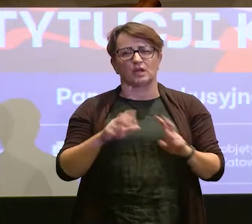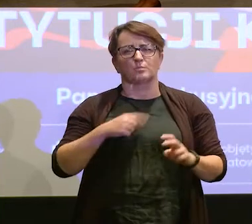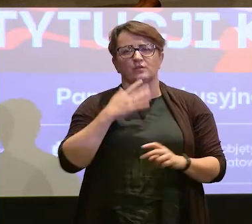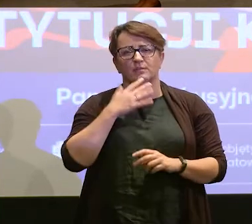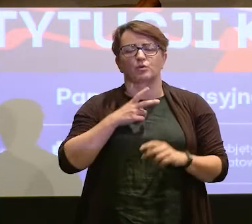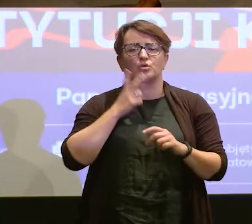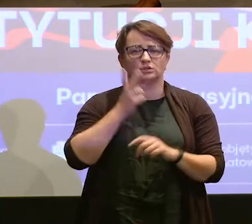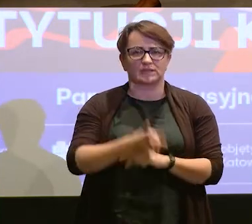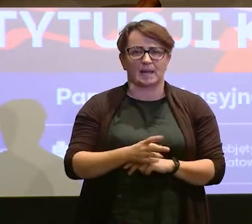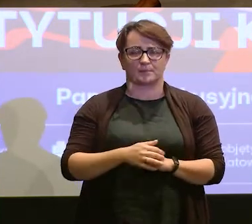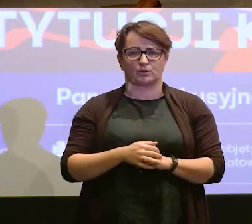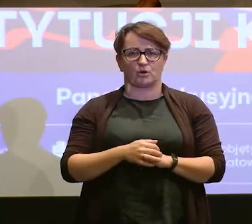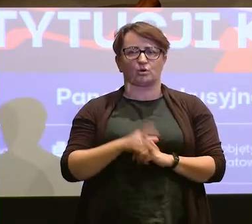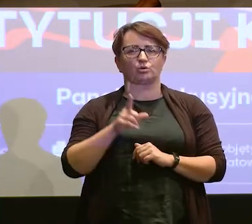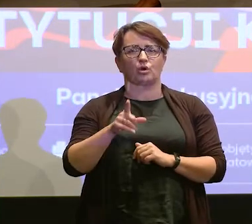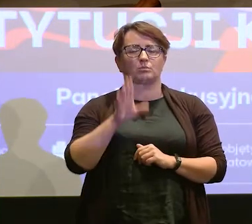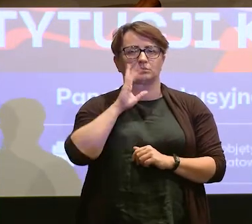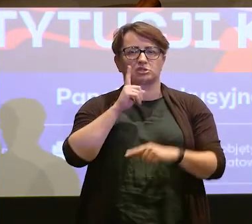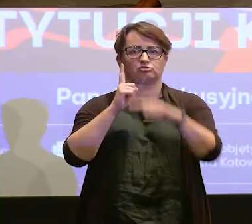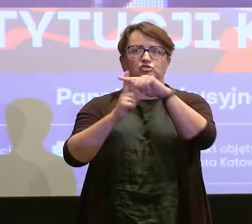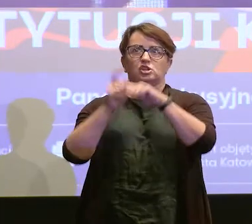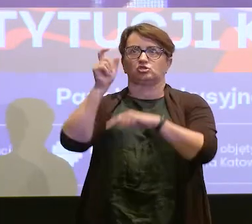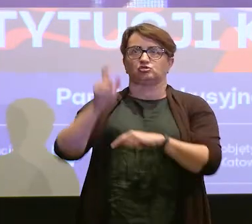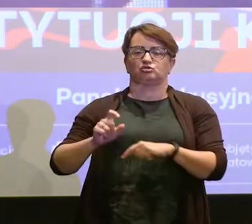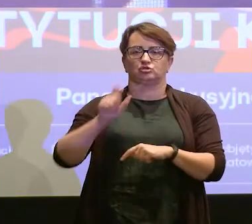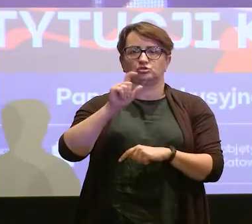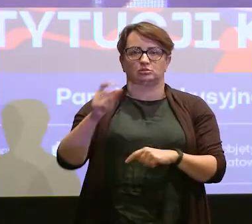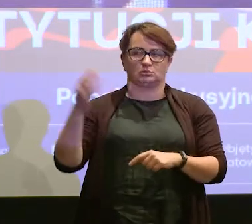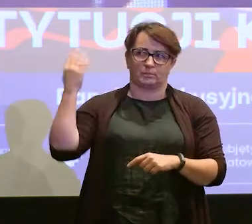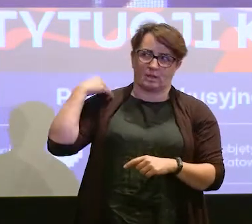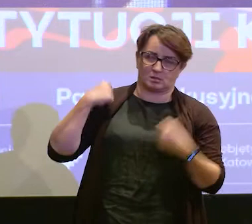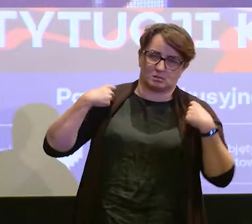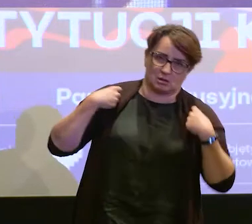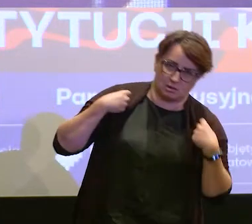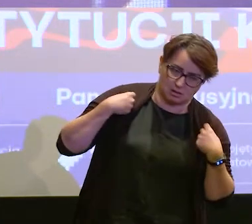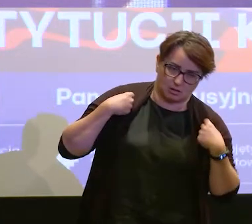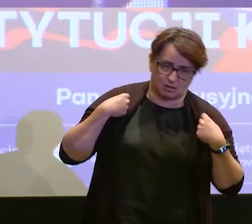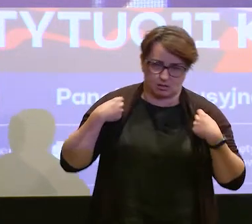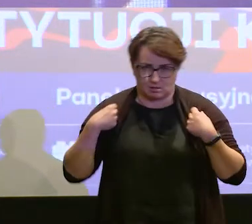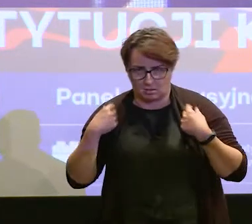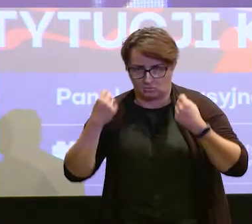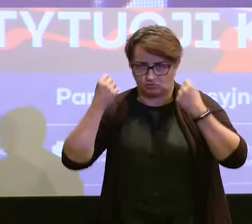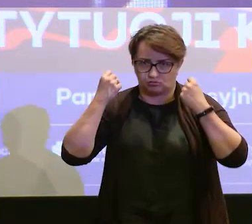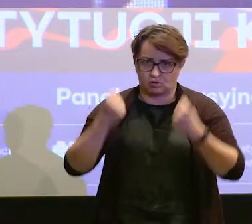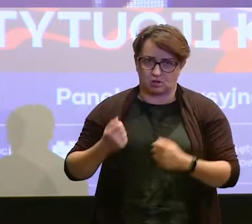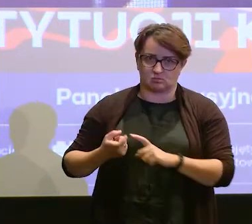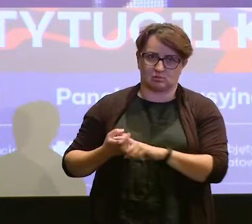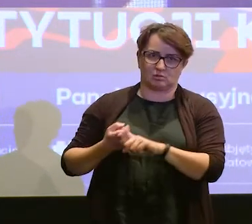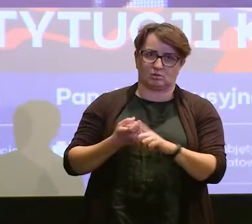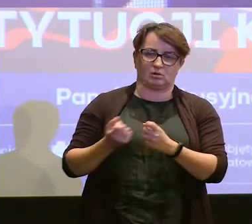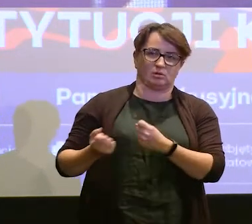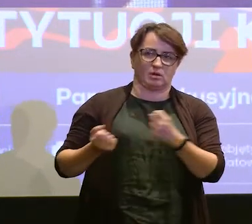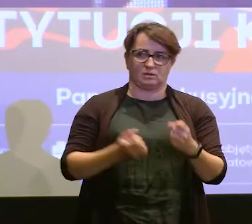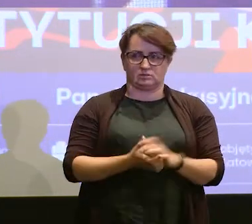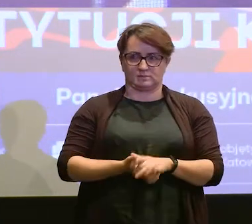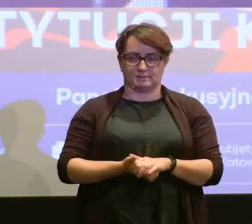dostępność jako ten krzyż, który nam nałożyli na plecy i my musimy ten krzyż nieść.